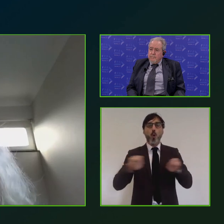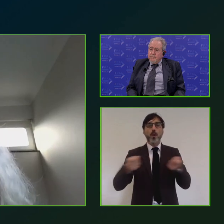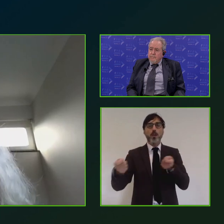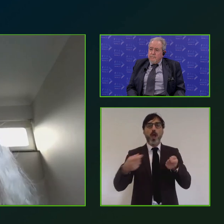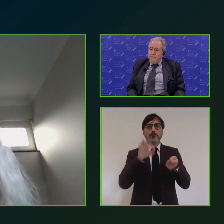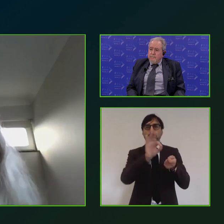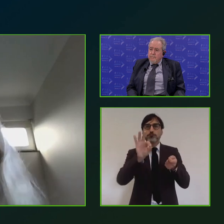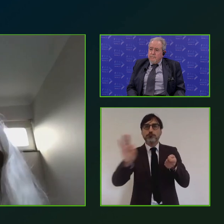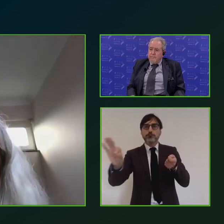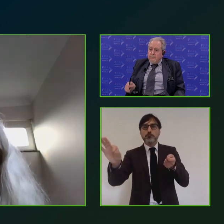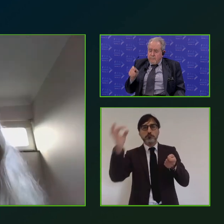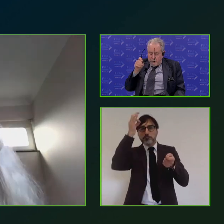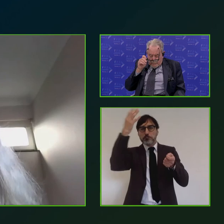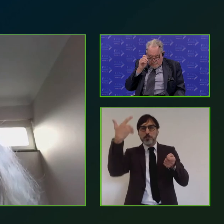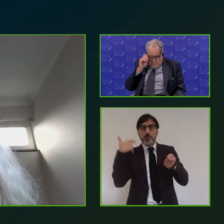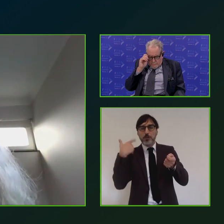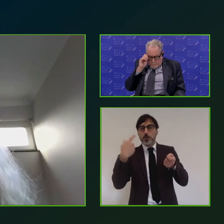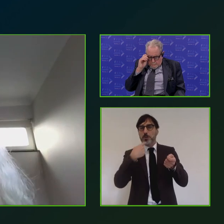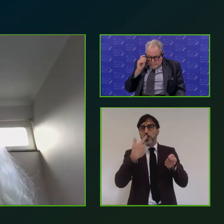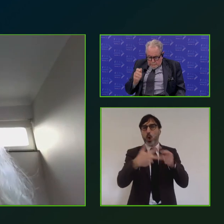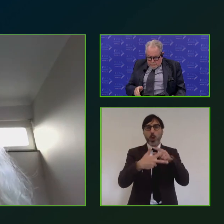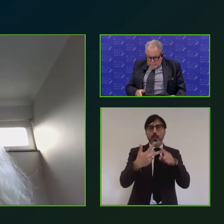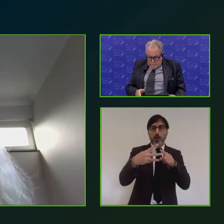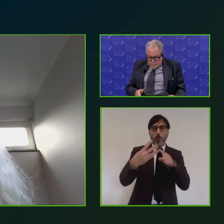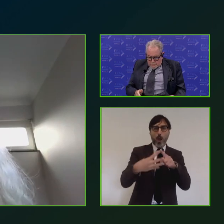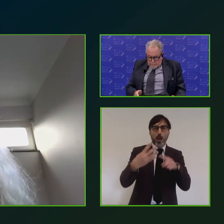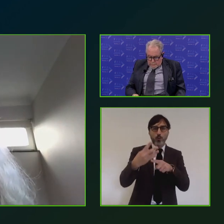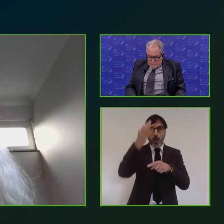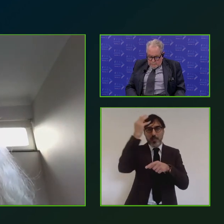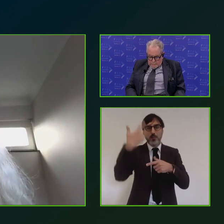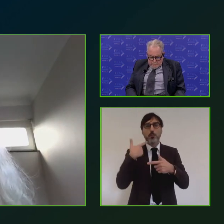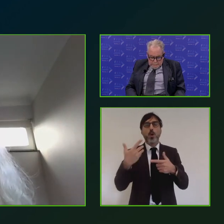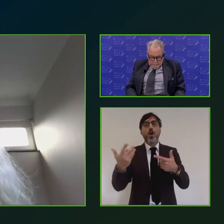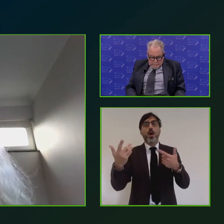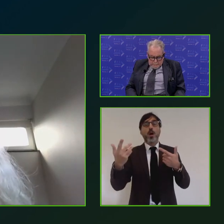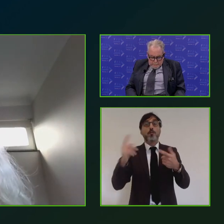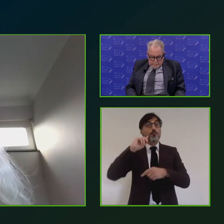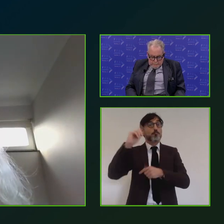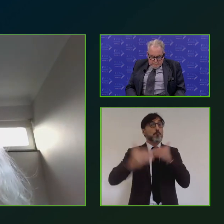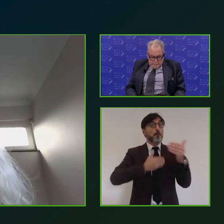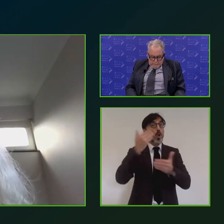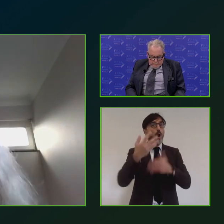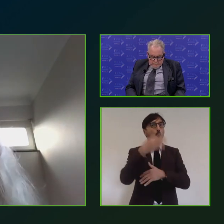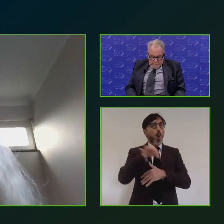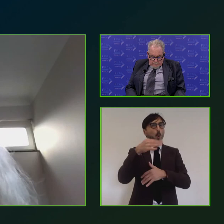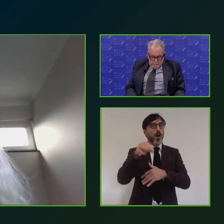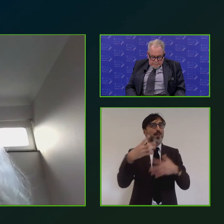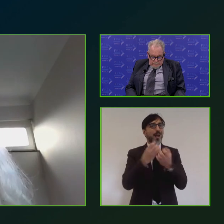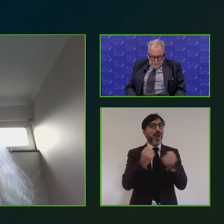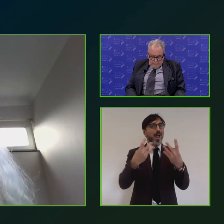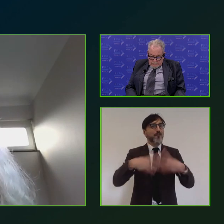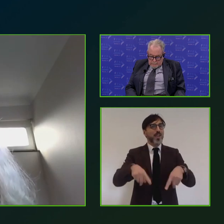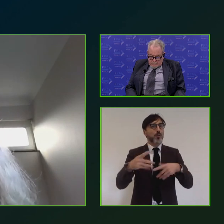il sito 3-4 possibilità migliorare la qualità efficace della pubblica